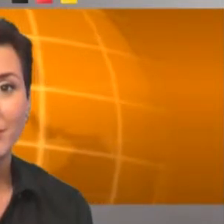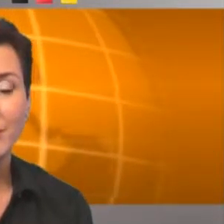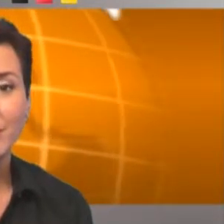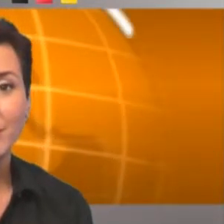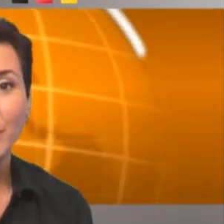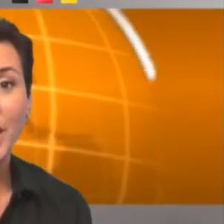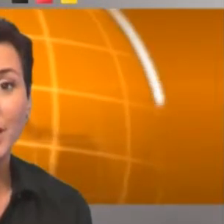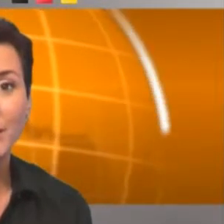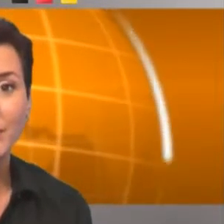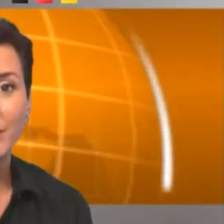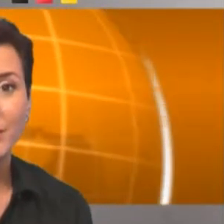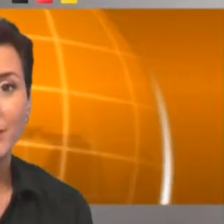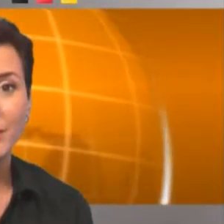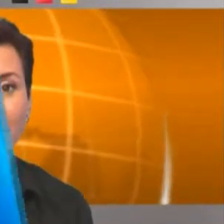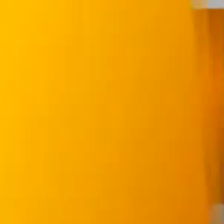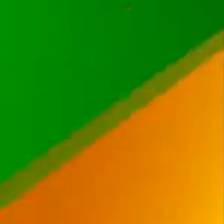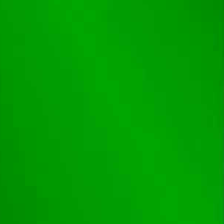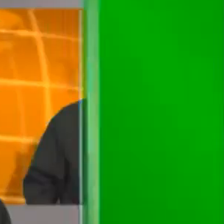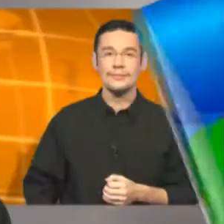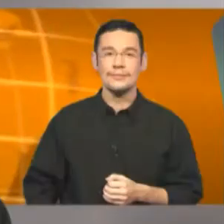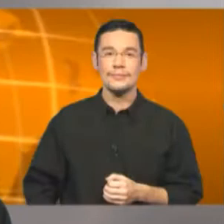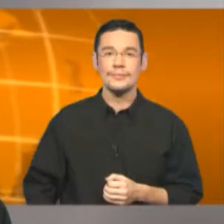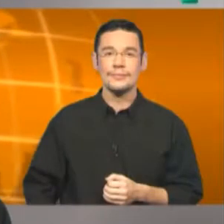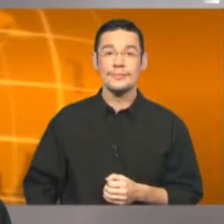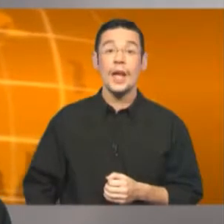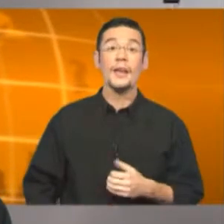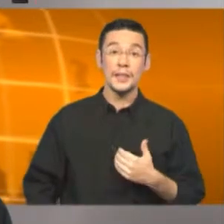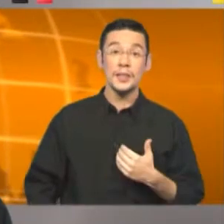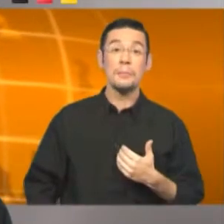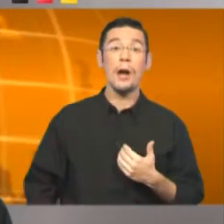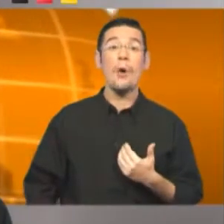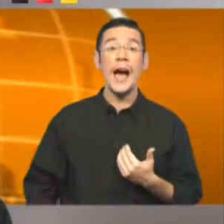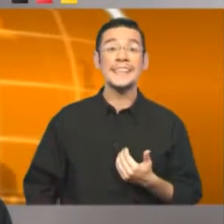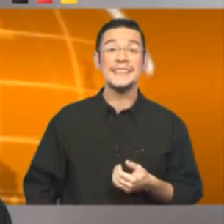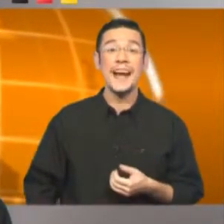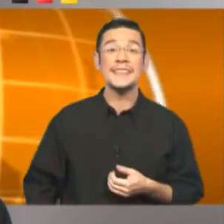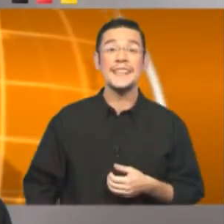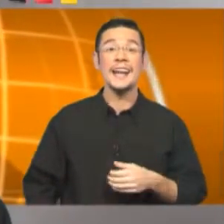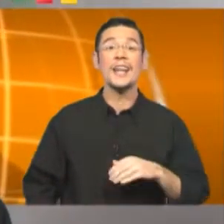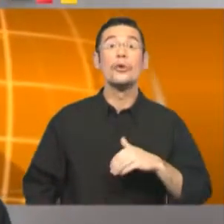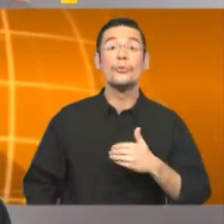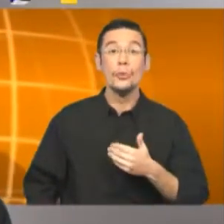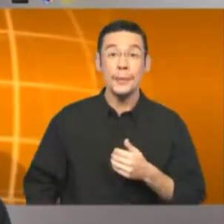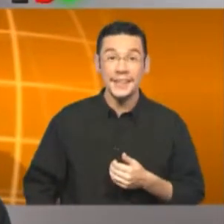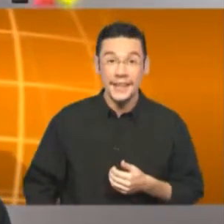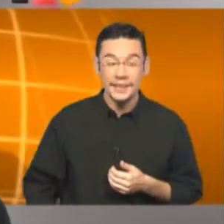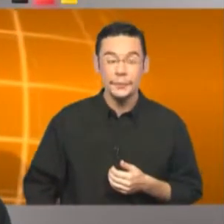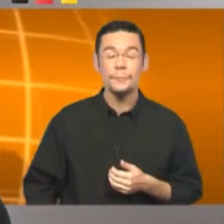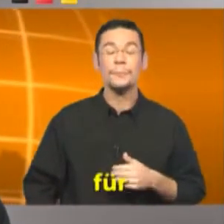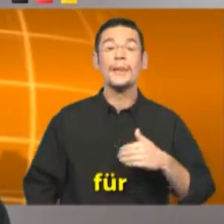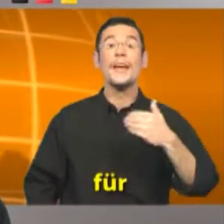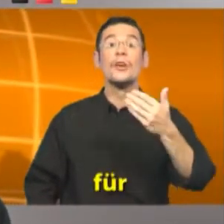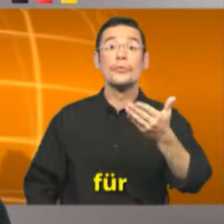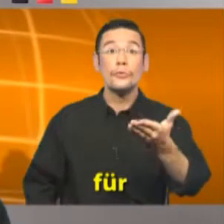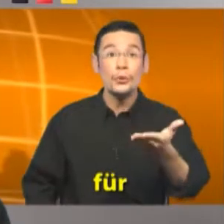Per Per Ich brauche eine Sicherheitsnadel für meine Jacke.